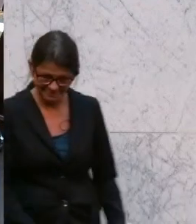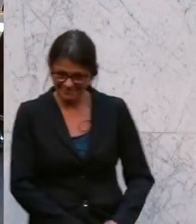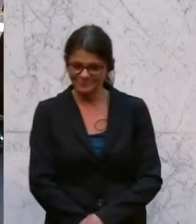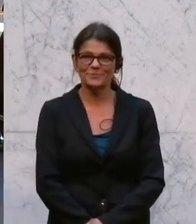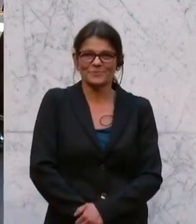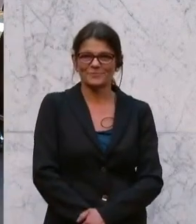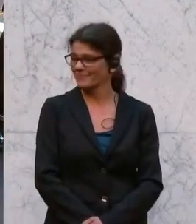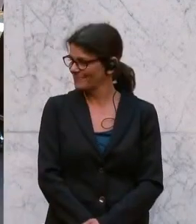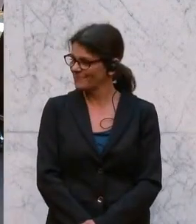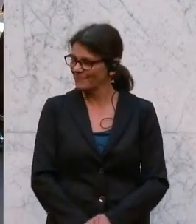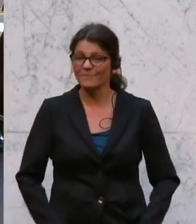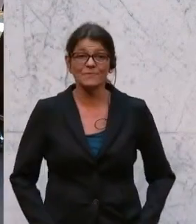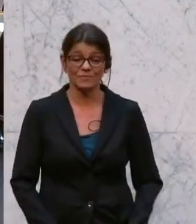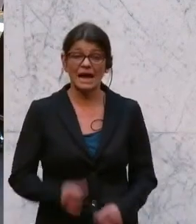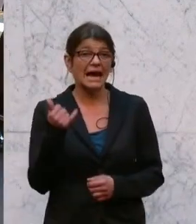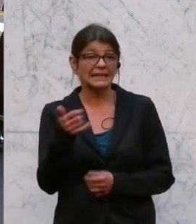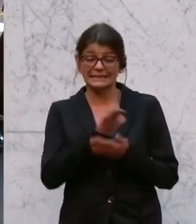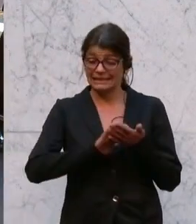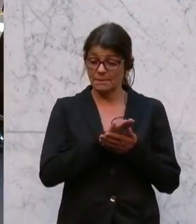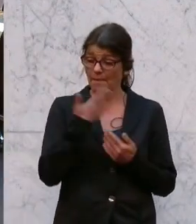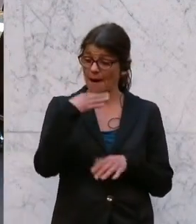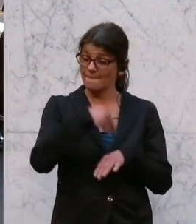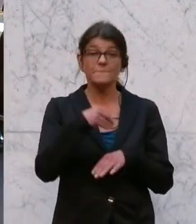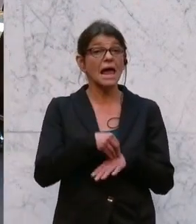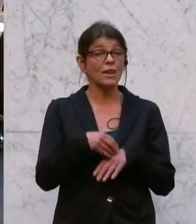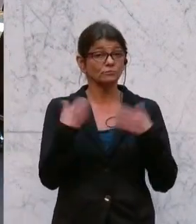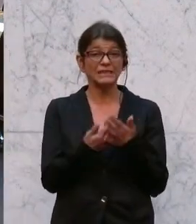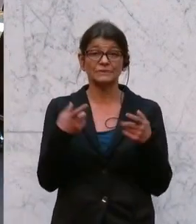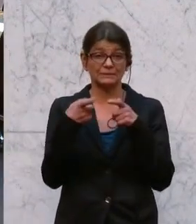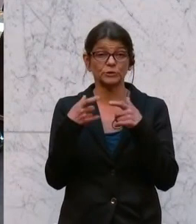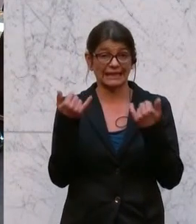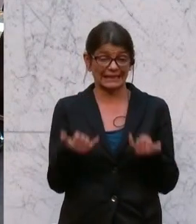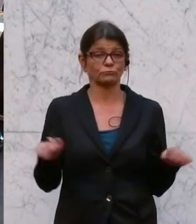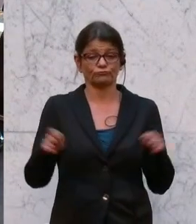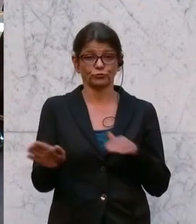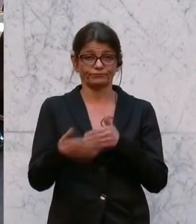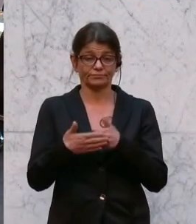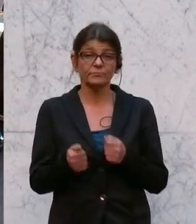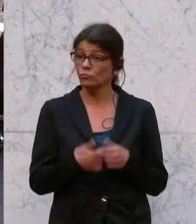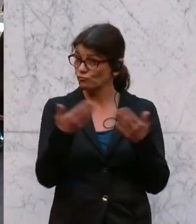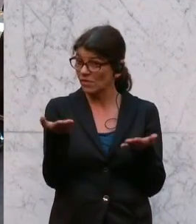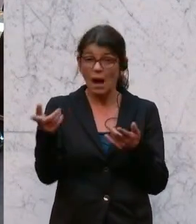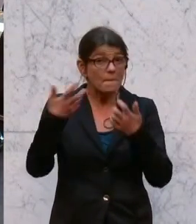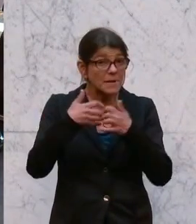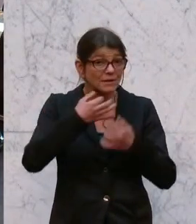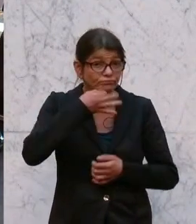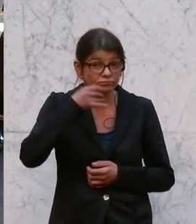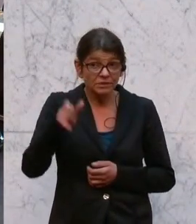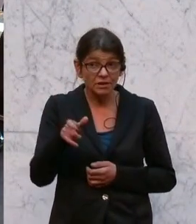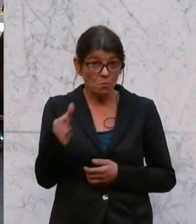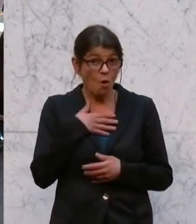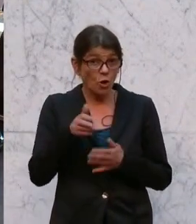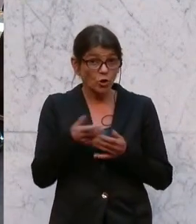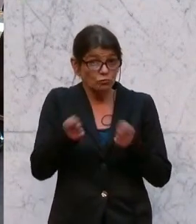Zu Wort ist nun niemand mehr gemeldet. Damit ist die Debatte geschlossen. Ist seitens der Berichterstattung ein